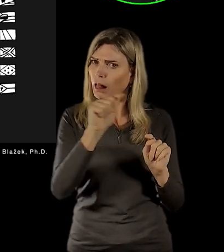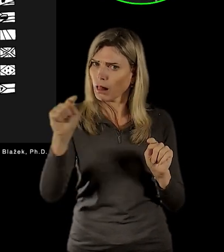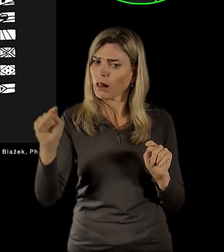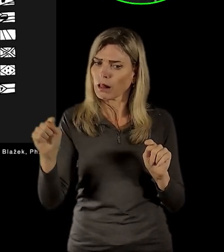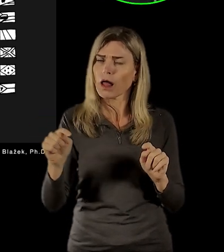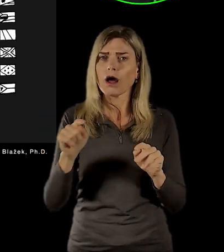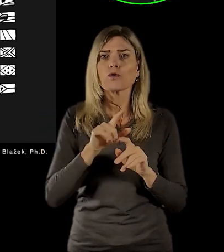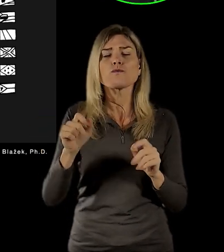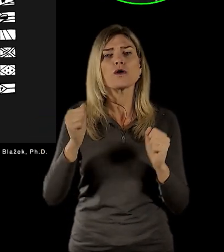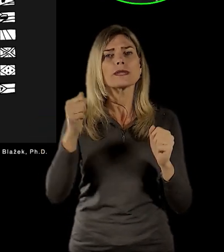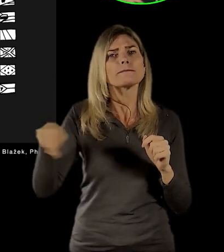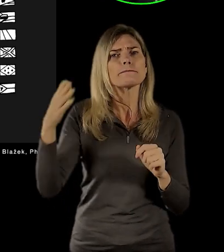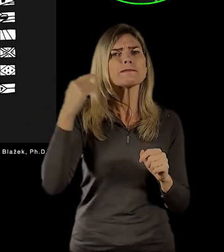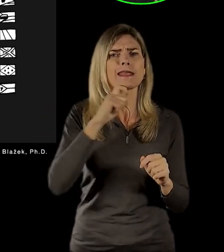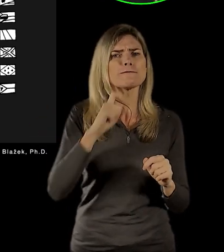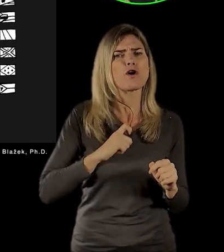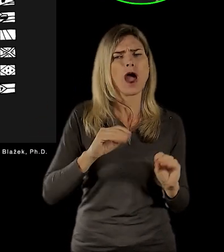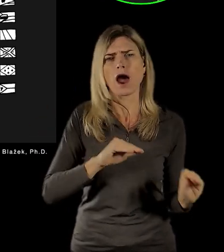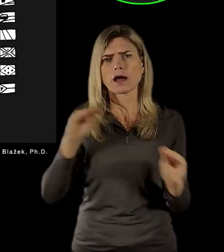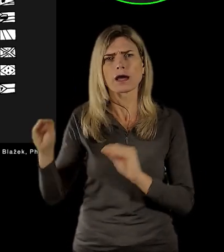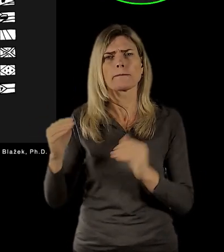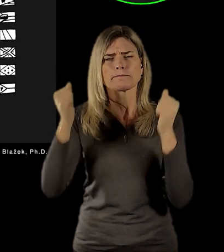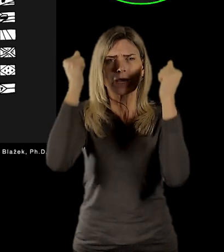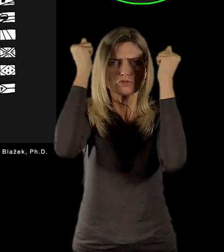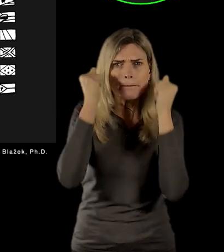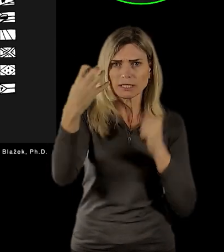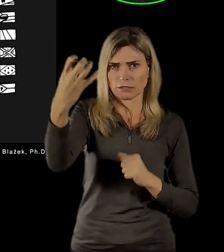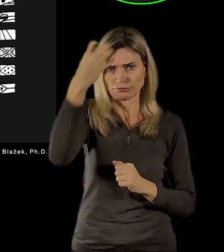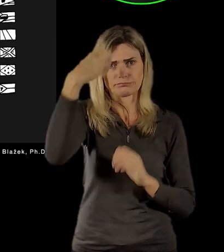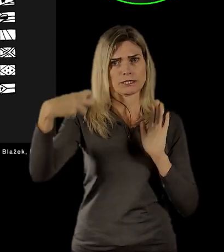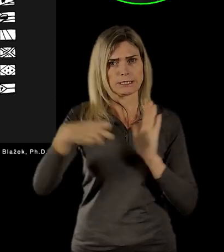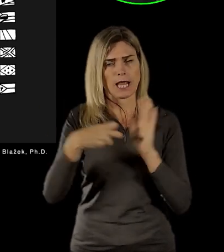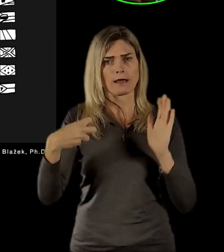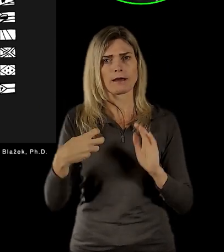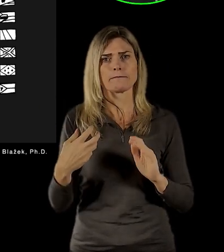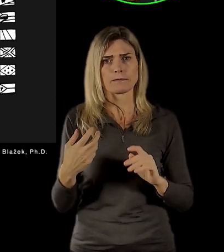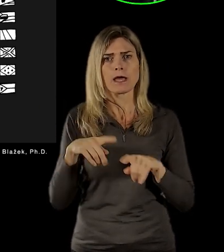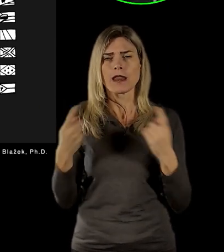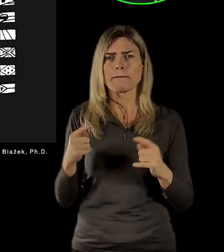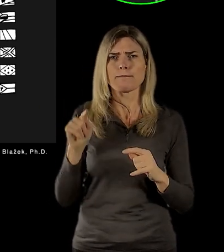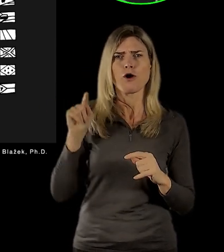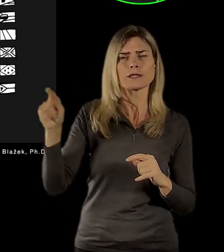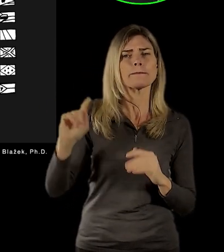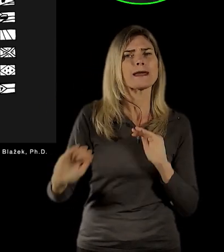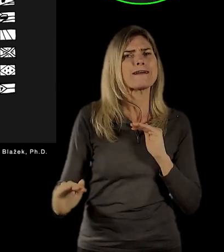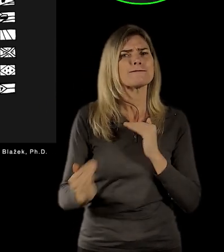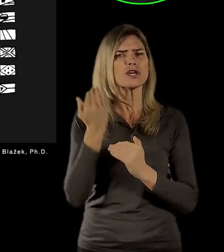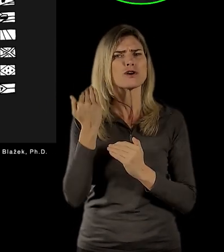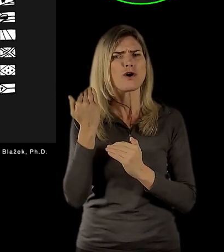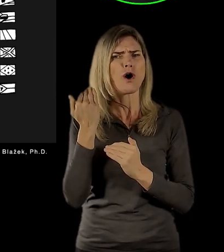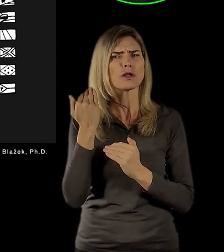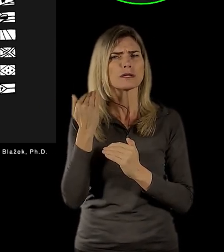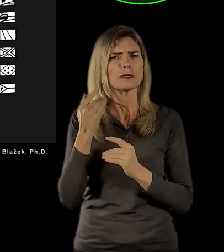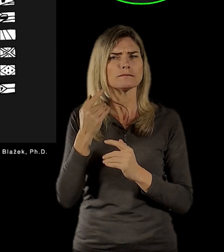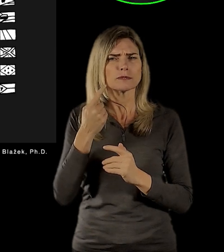čepicích legionářů, ať už to byl třeba Vladivostovský stejnokroj, který fasovali všichni ruští legionáři, který přijíštěli